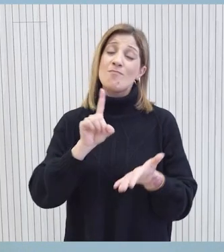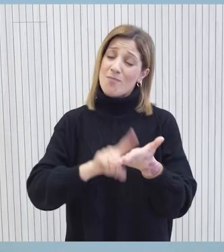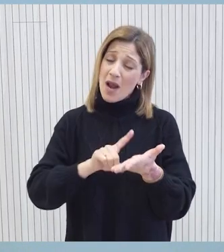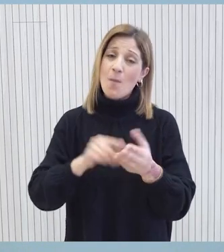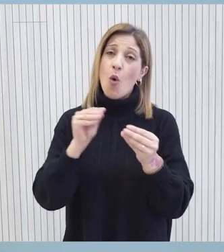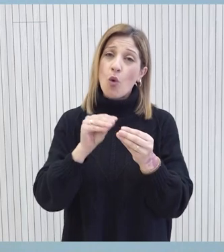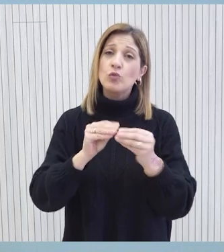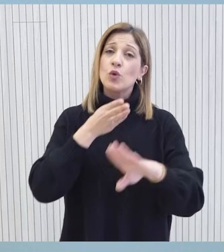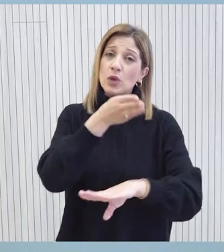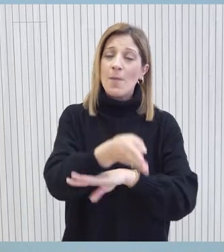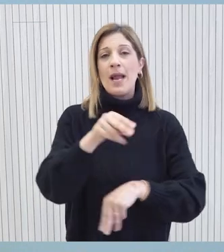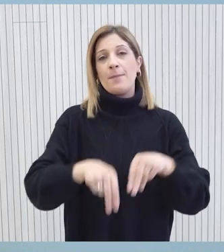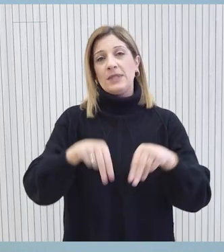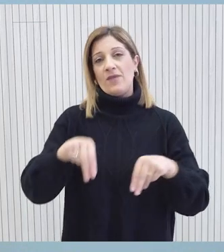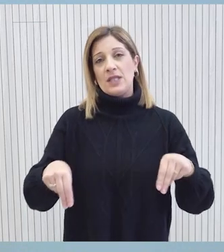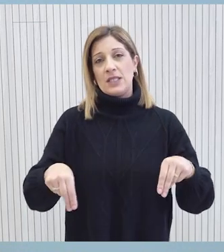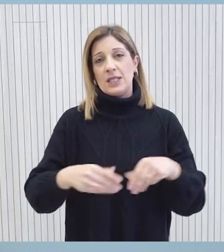κατεχόμενων Δήμων και κοινοτήτων.